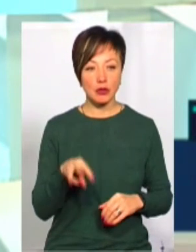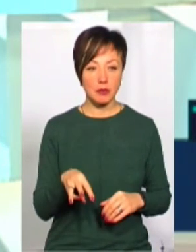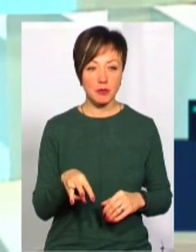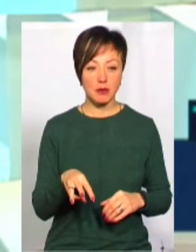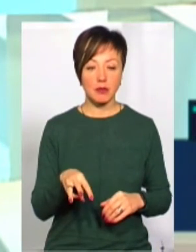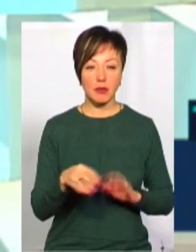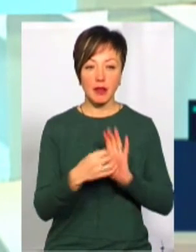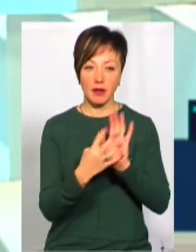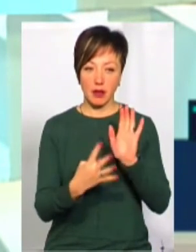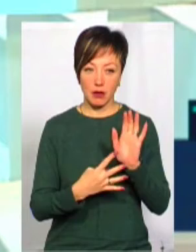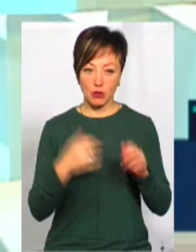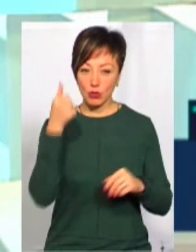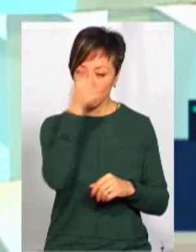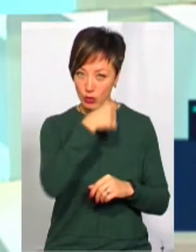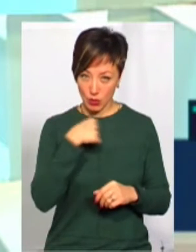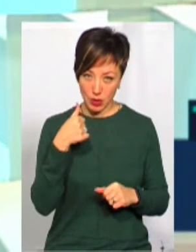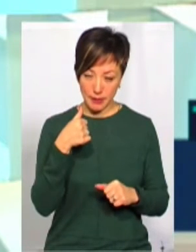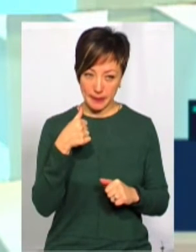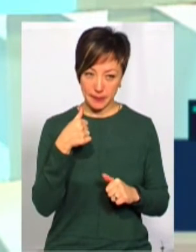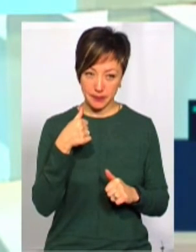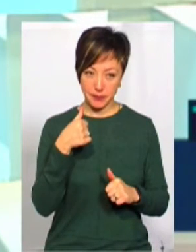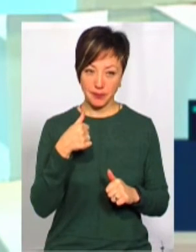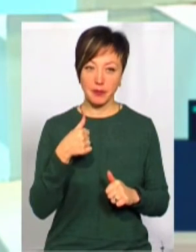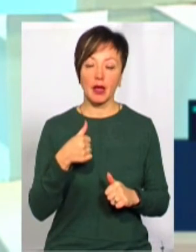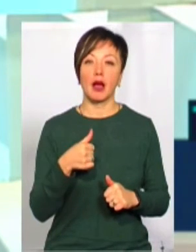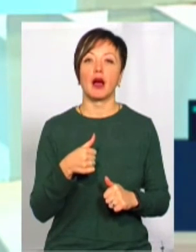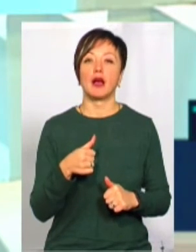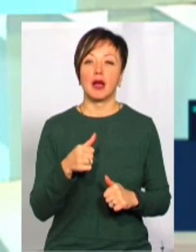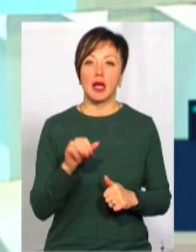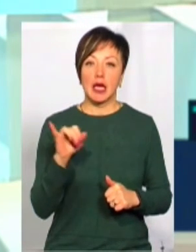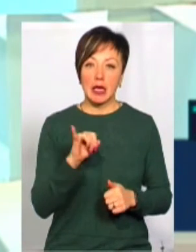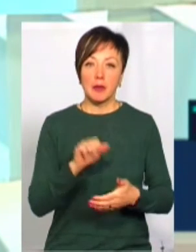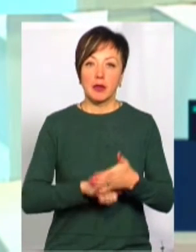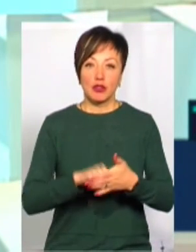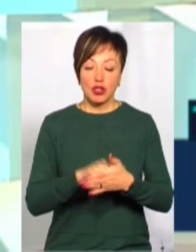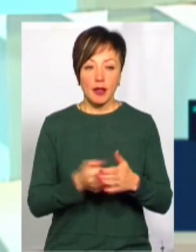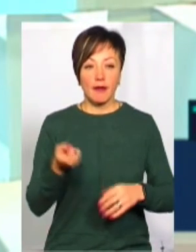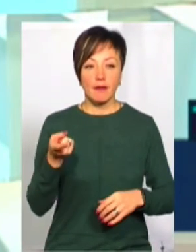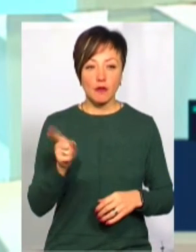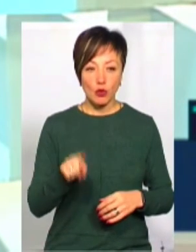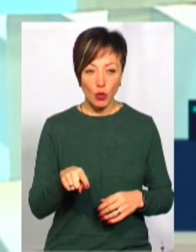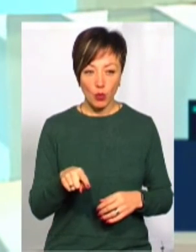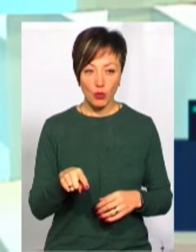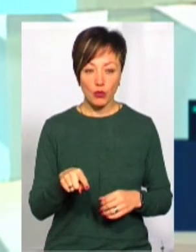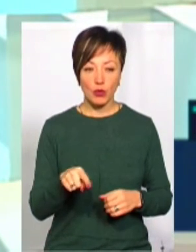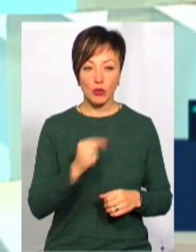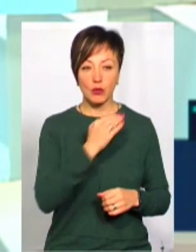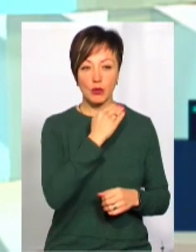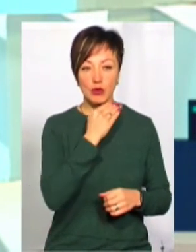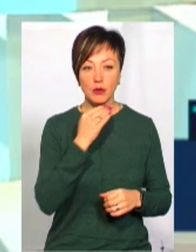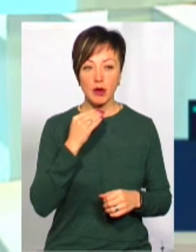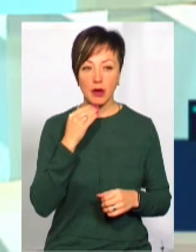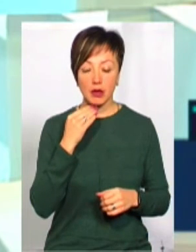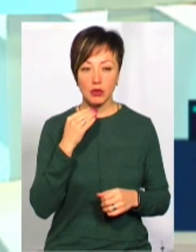було в 2019 році по бюджету розвитку. І причина в тому, що, по суті, багато